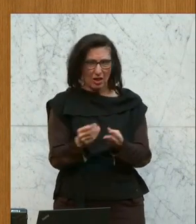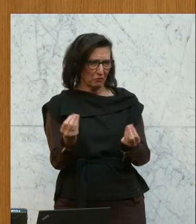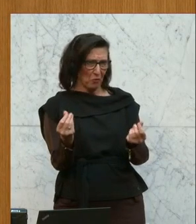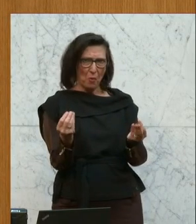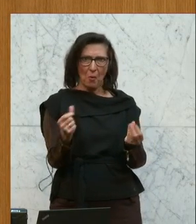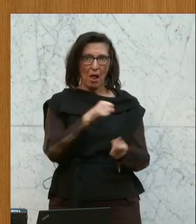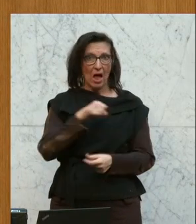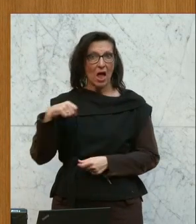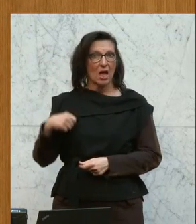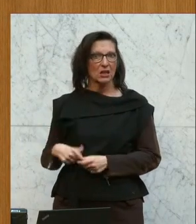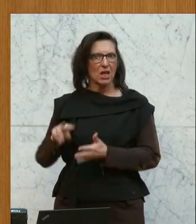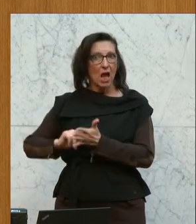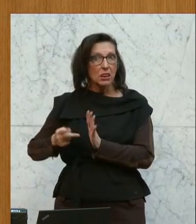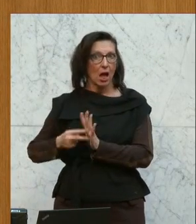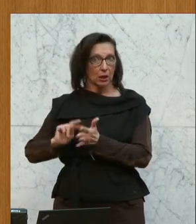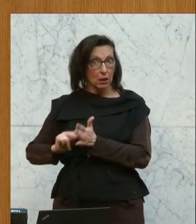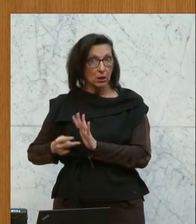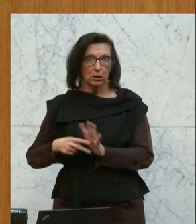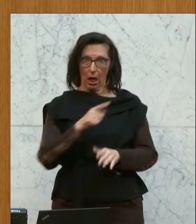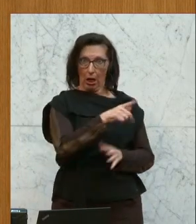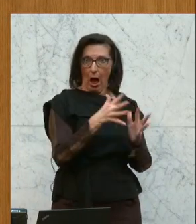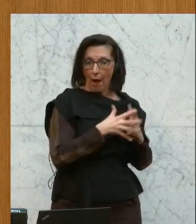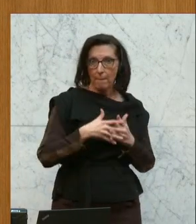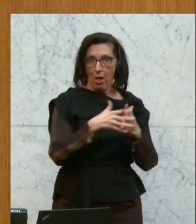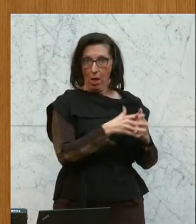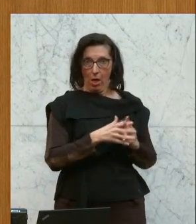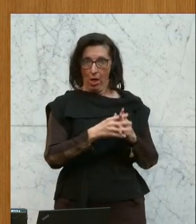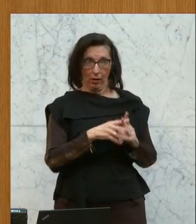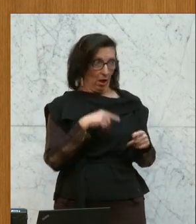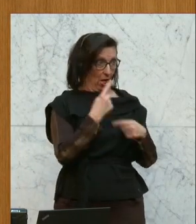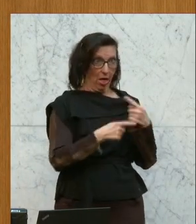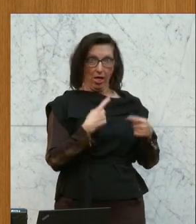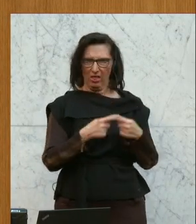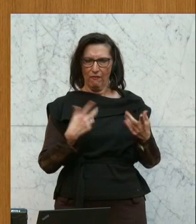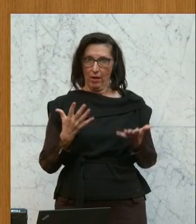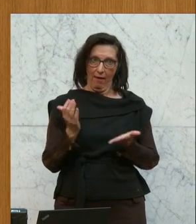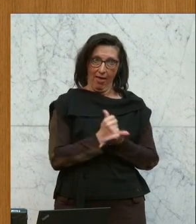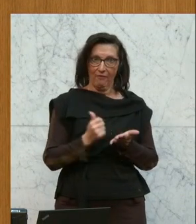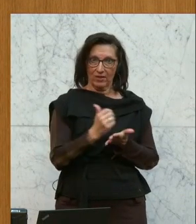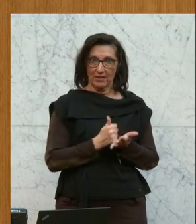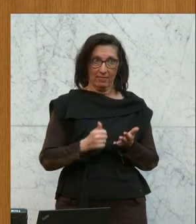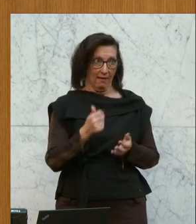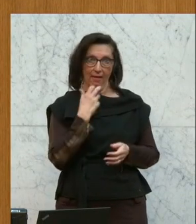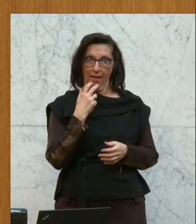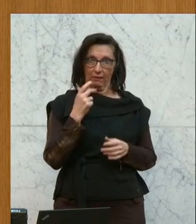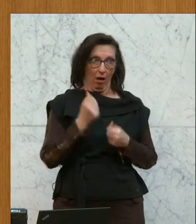chinesischen Technologiekonzernen und US-Startups, die laufen uns in der Entwicklung von modernen und effizienten E-Autos davon.